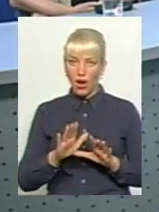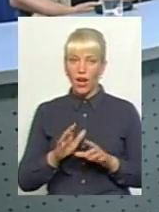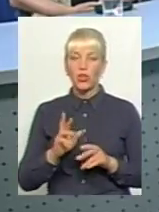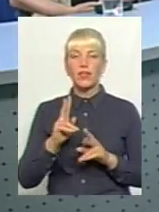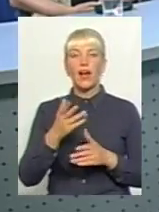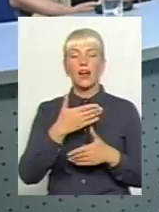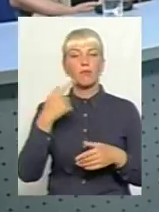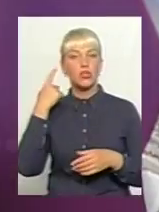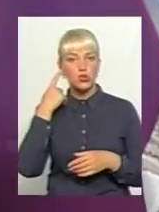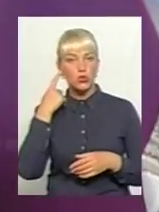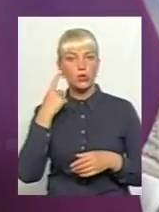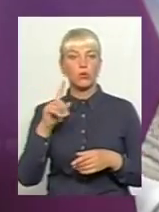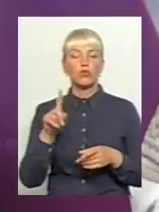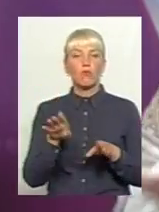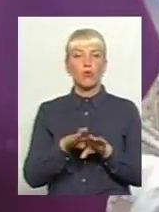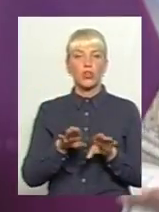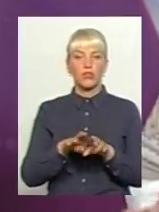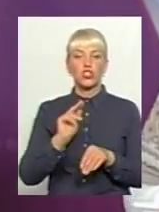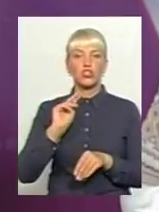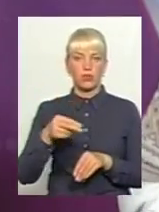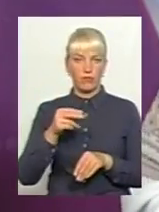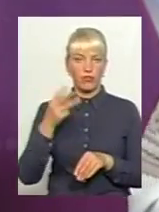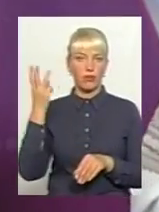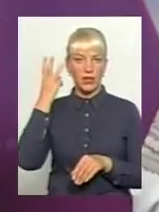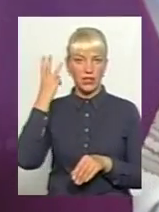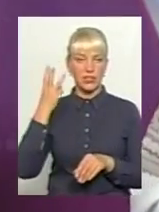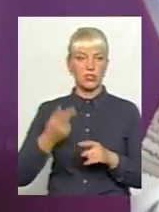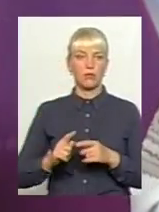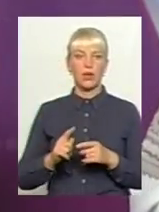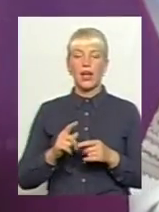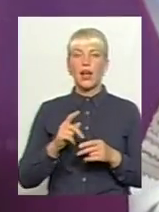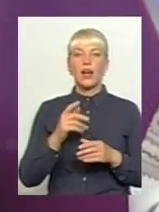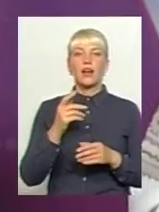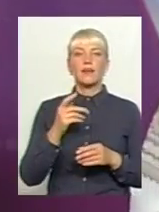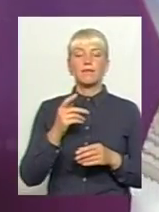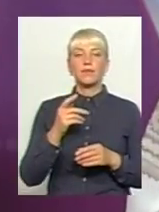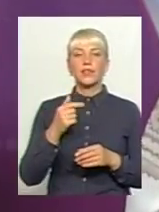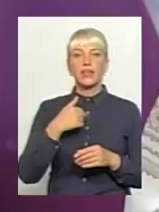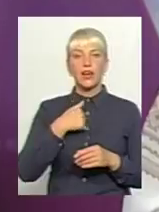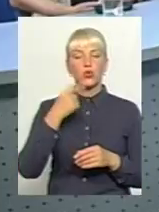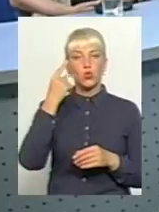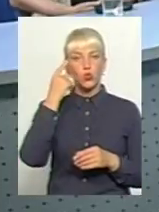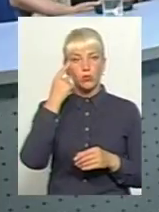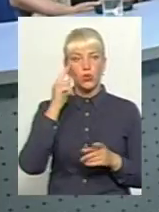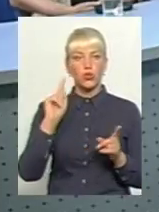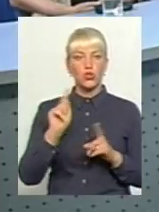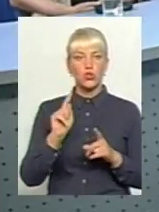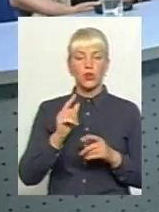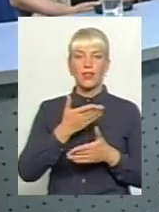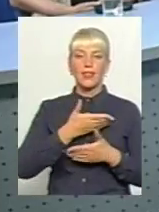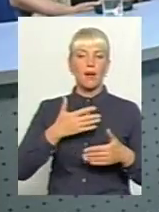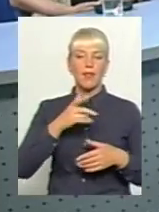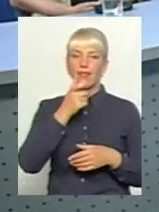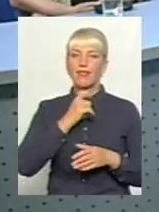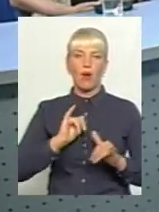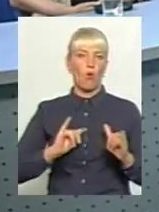чуємо, що є порівняно у Хмельницькій. Чи не бачачи ситуацію, ми не можемо її коментувати? Я думаю, що нам, мабуть, і некоректно